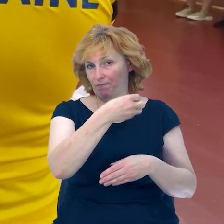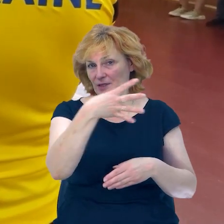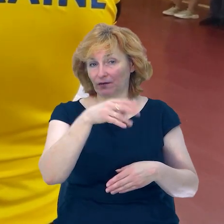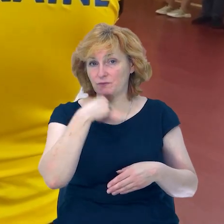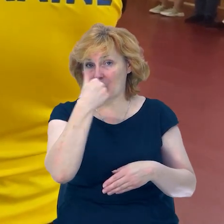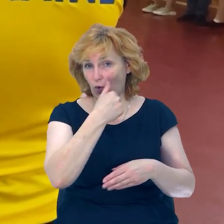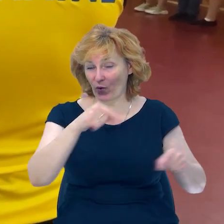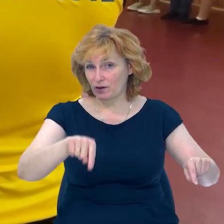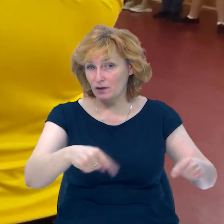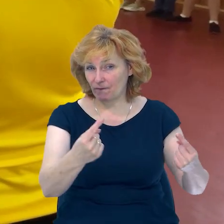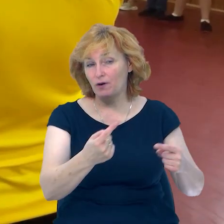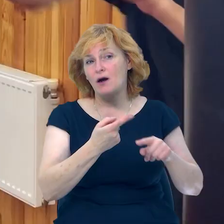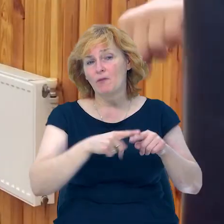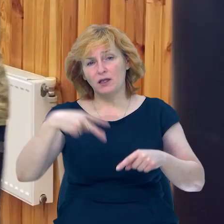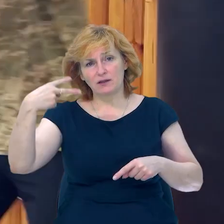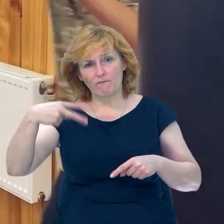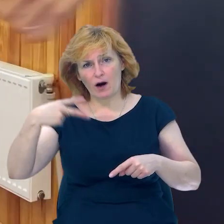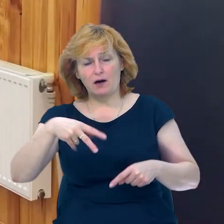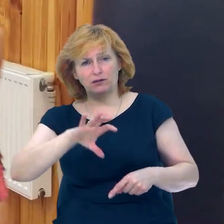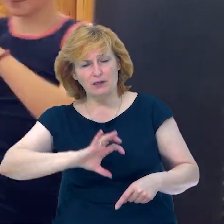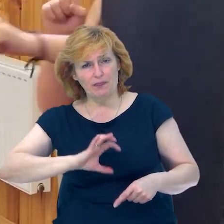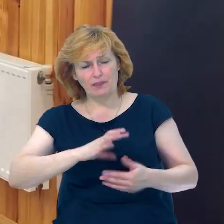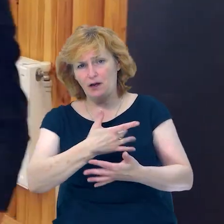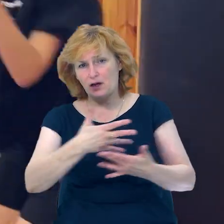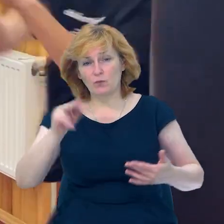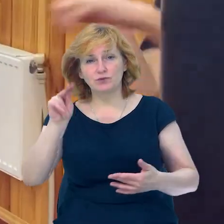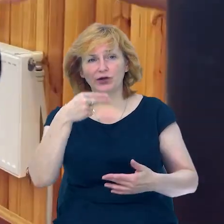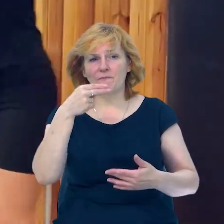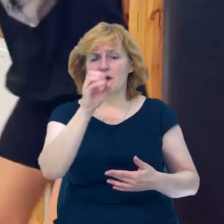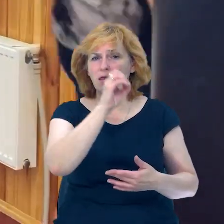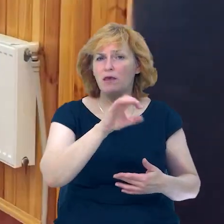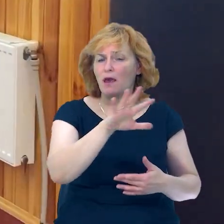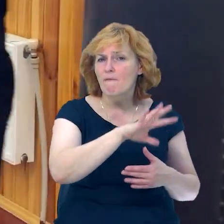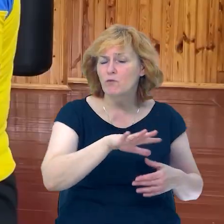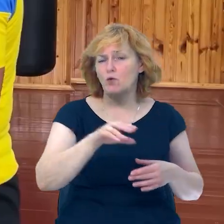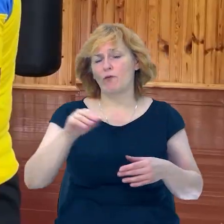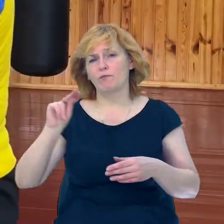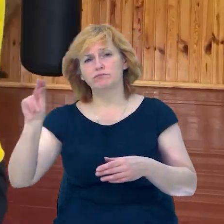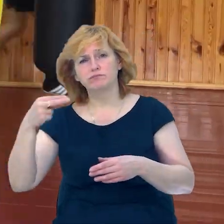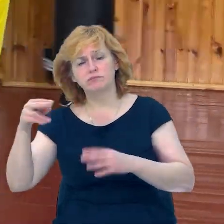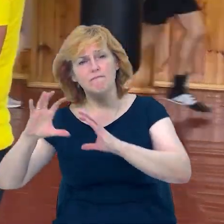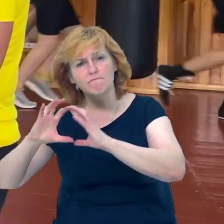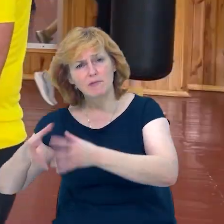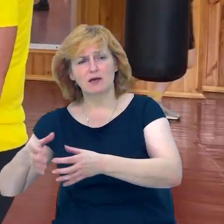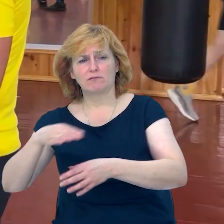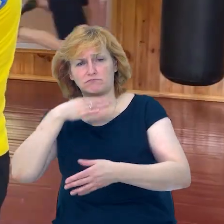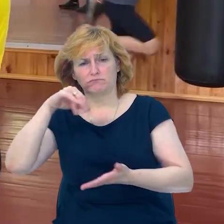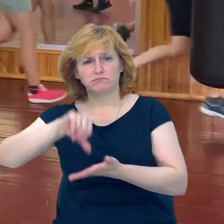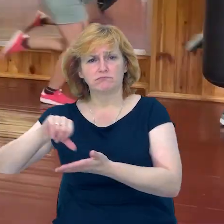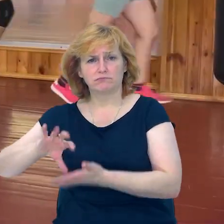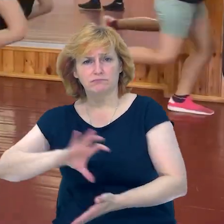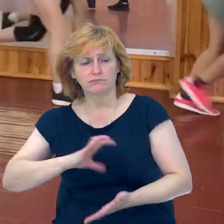цей час мають 20 світових нагород на чемпіонатах Європи та світу. Зі слів Олега Кравця, в різні часи боксом тут займаються